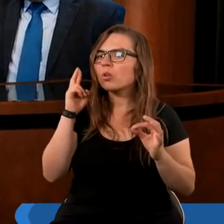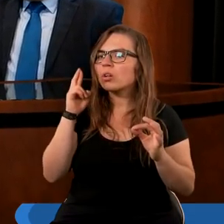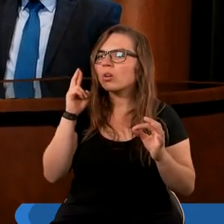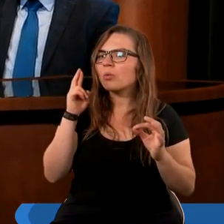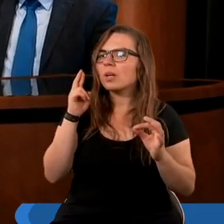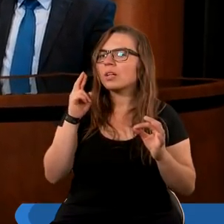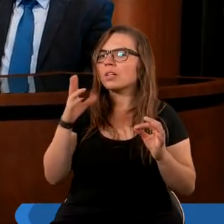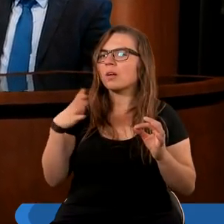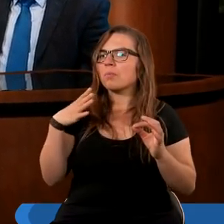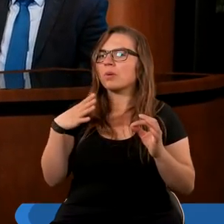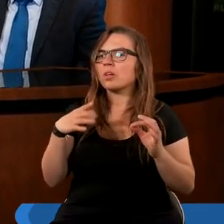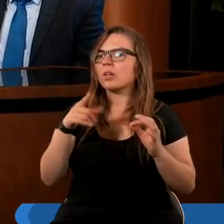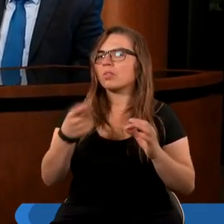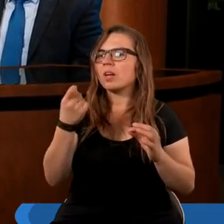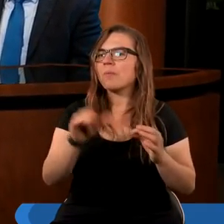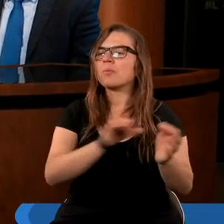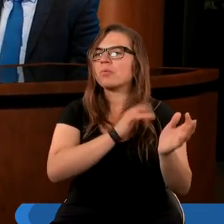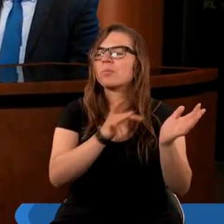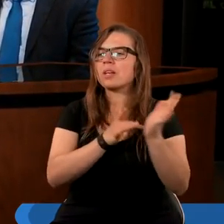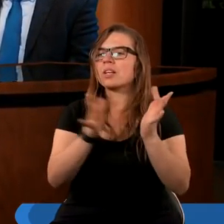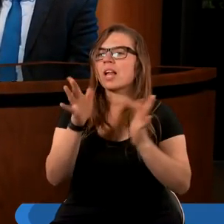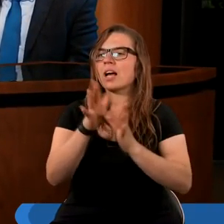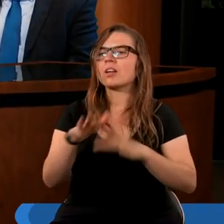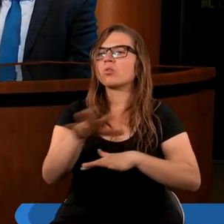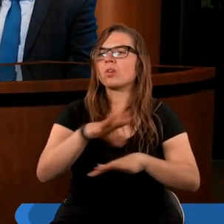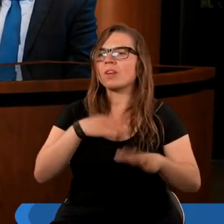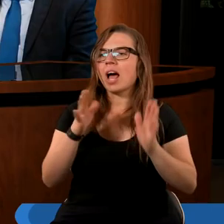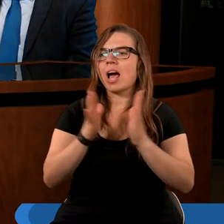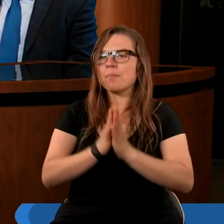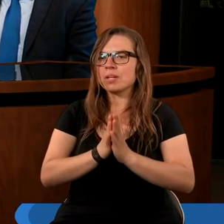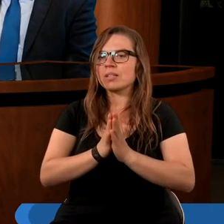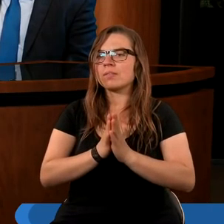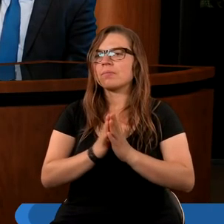przez Ciebie w taki sposób byli chronieni. W imieniu Pana Jezusa. Amen. Amen.